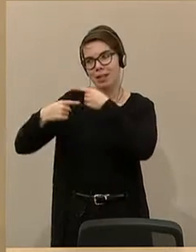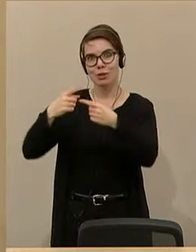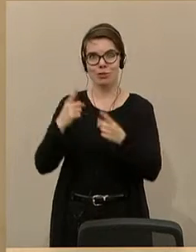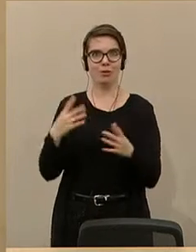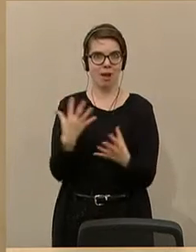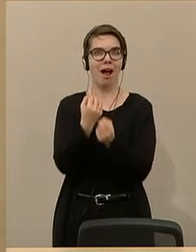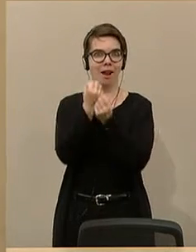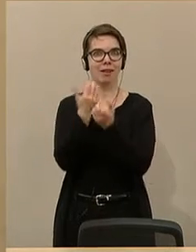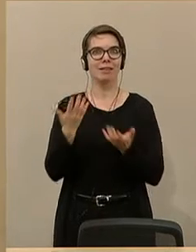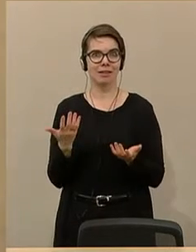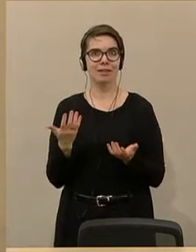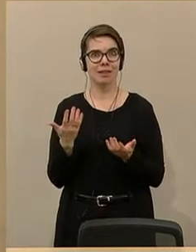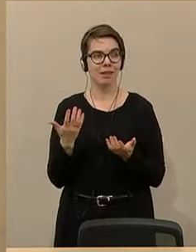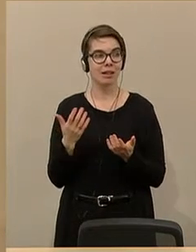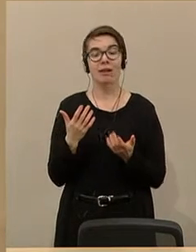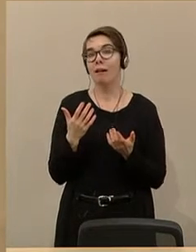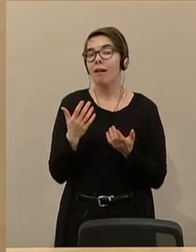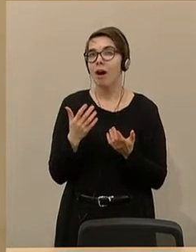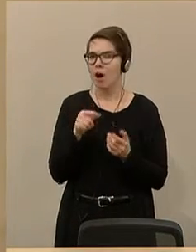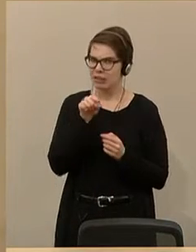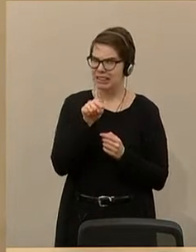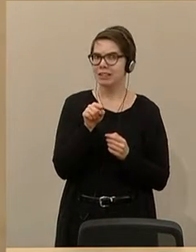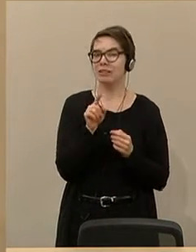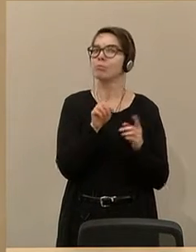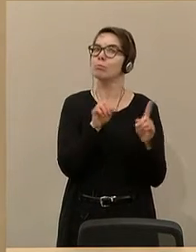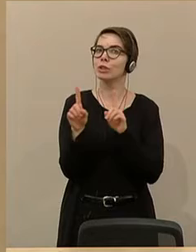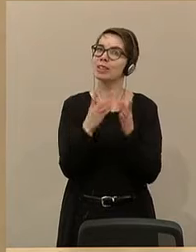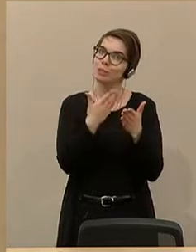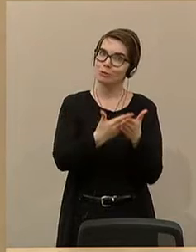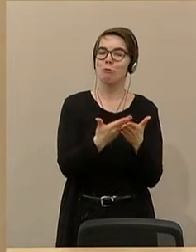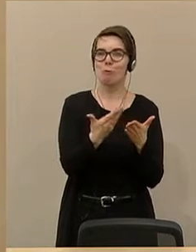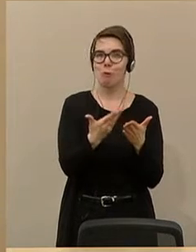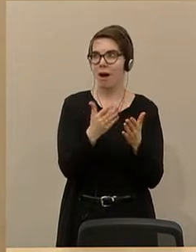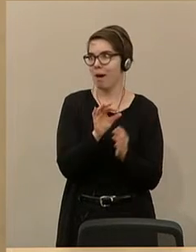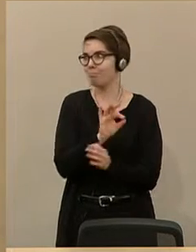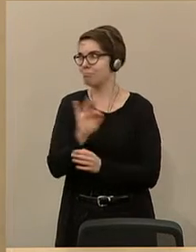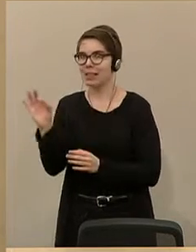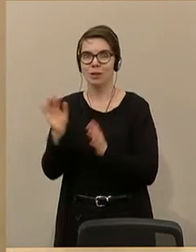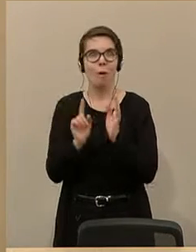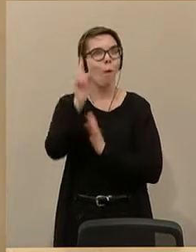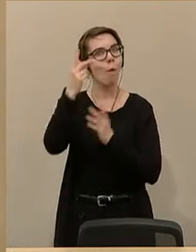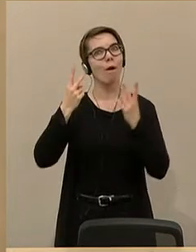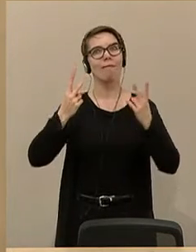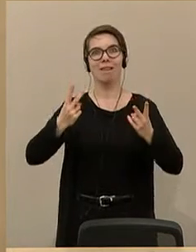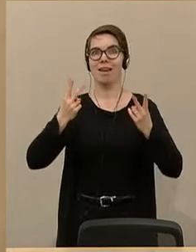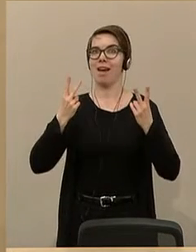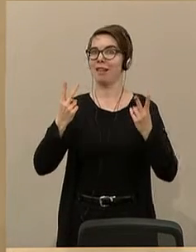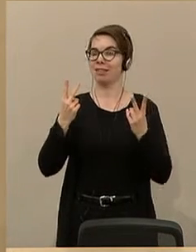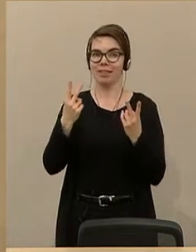Sie sind auch eines der besten und qualitativ hochwertigsten Aushängeschilder der österreichischen Bundesheer.